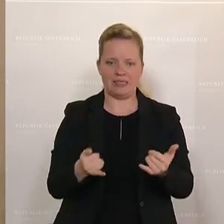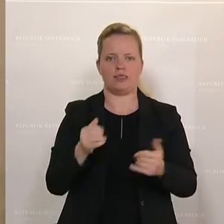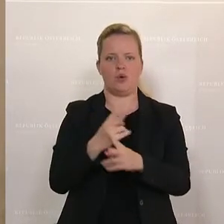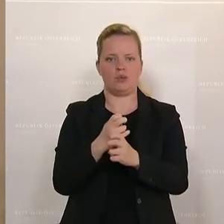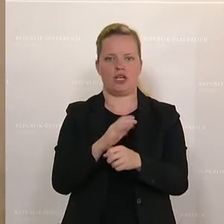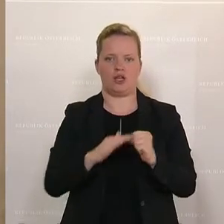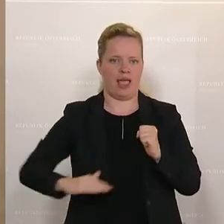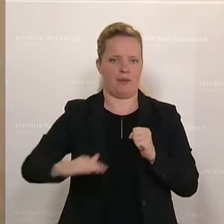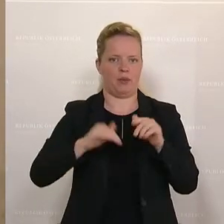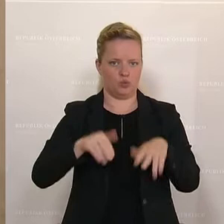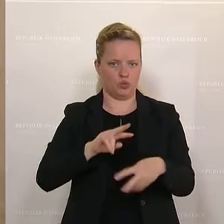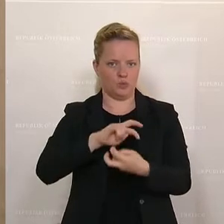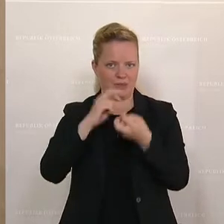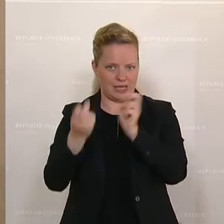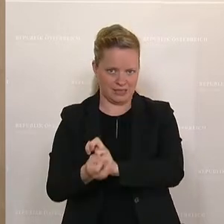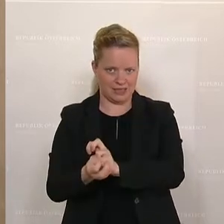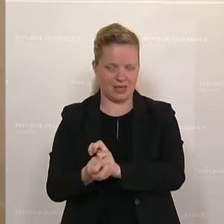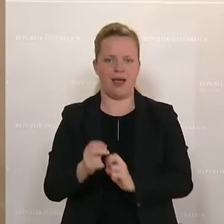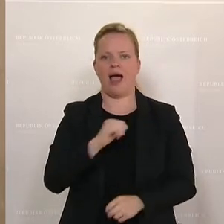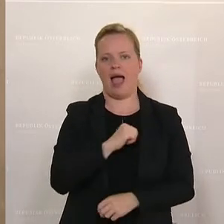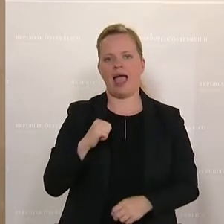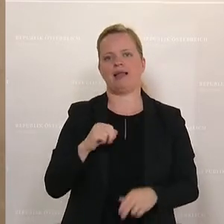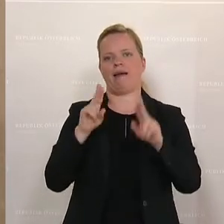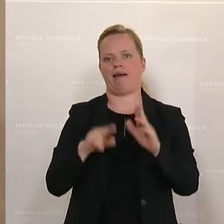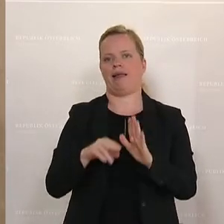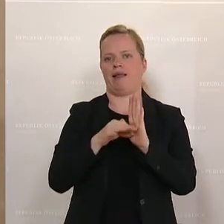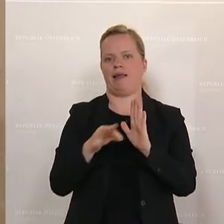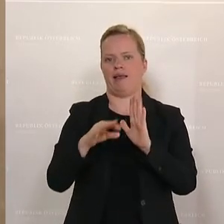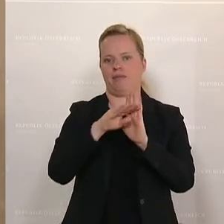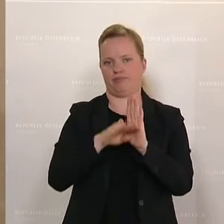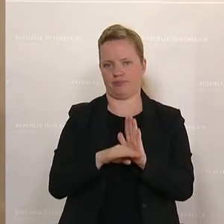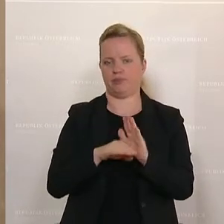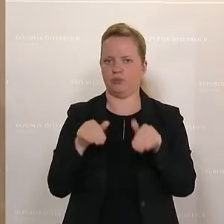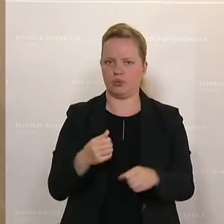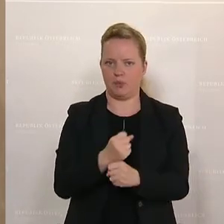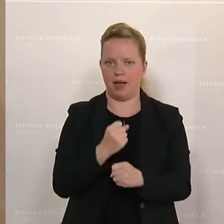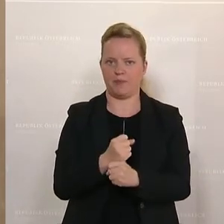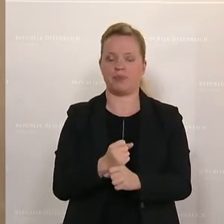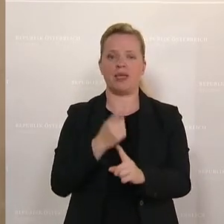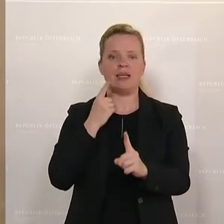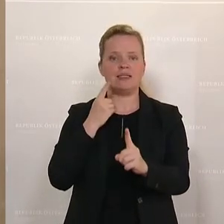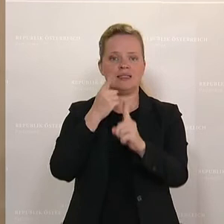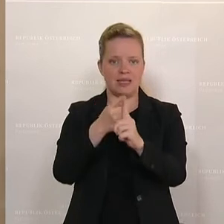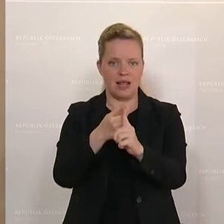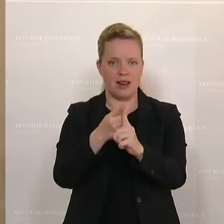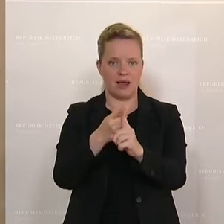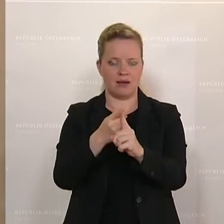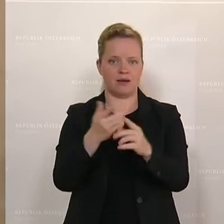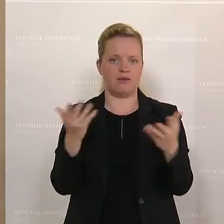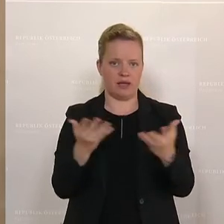hat daher in einer eigenen Richtlinie zu erfolgen. Das Ziel dieser Richtlinie wäre es gewesen,